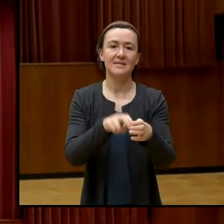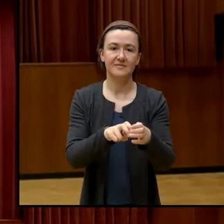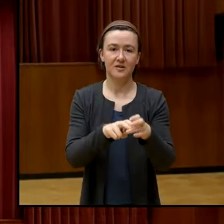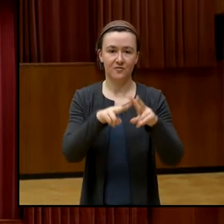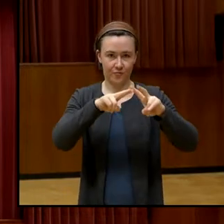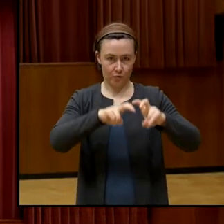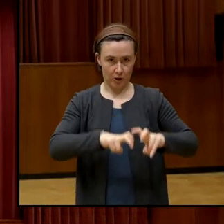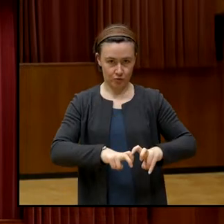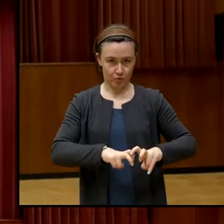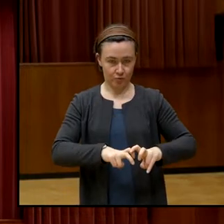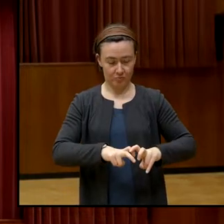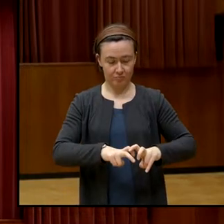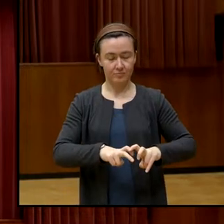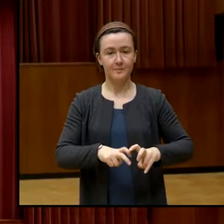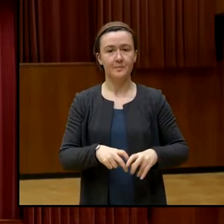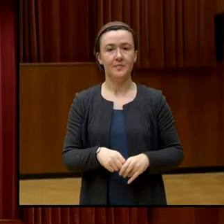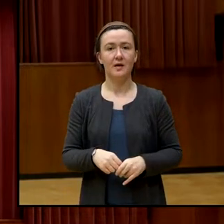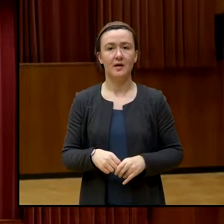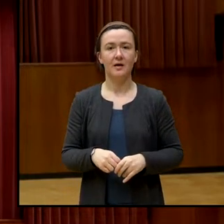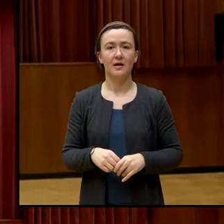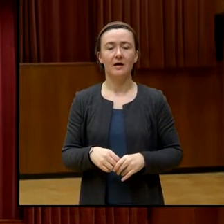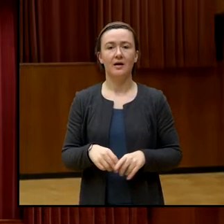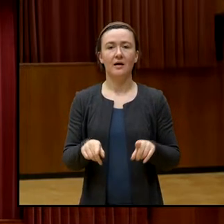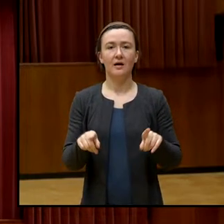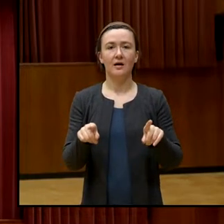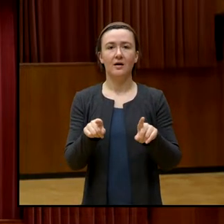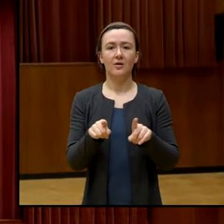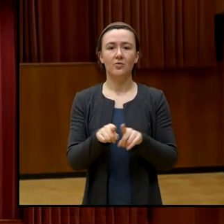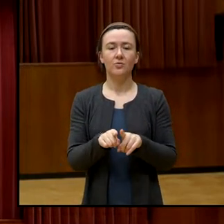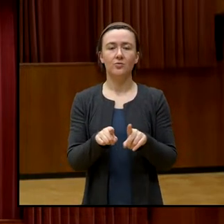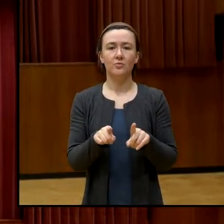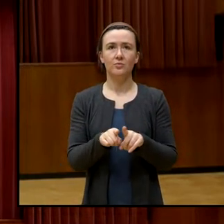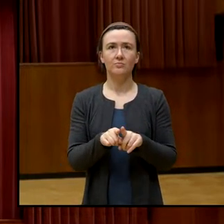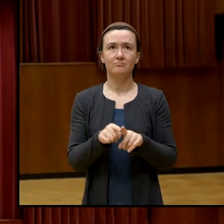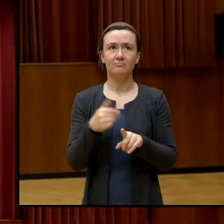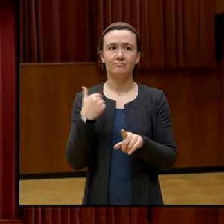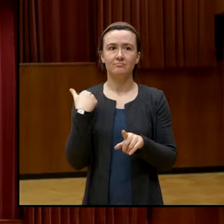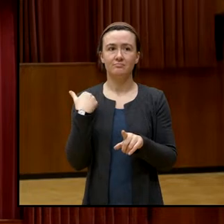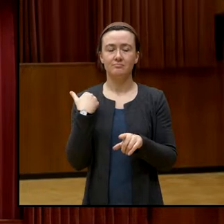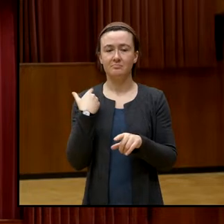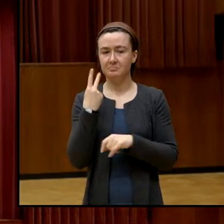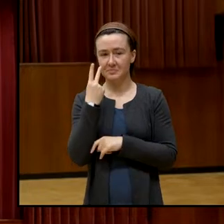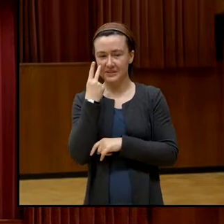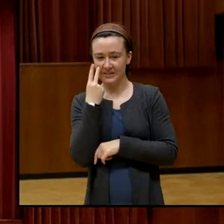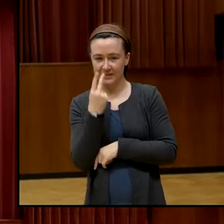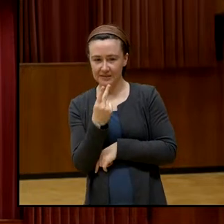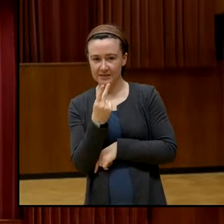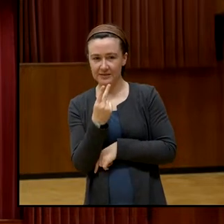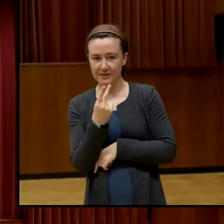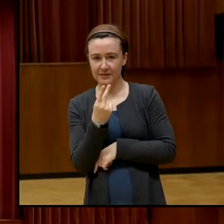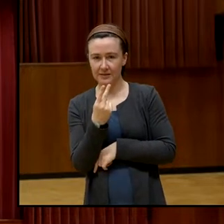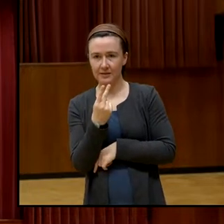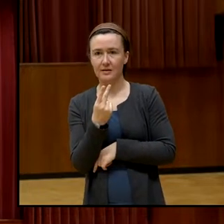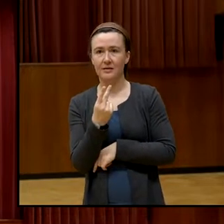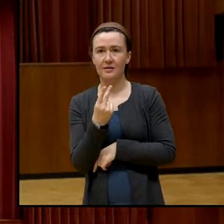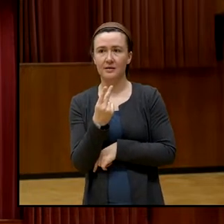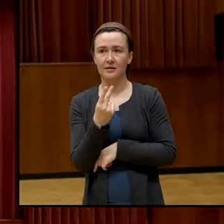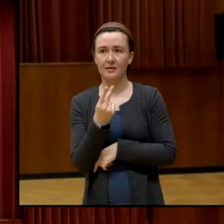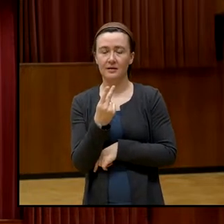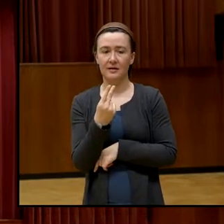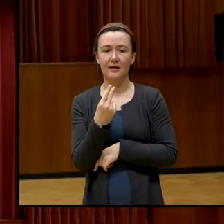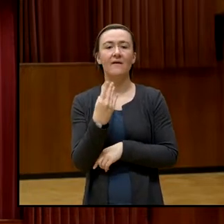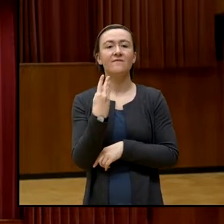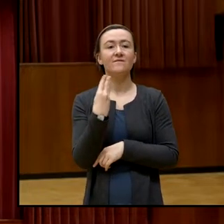dabei sein zu haben dürfen. Und da hat man gesehen, dass unter den 40